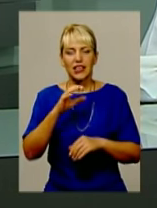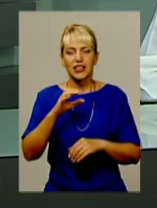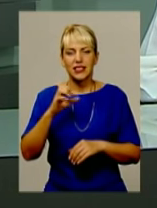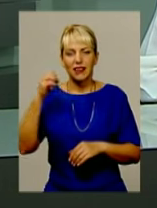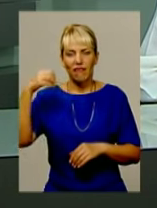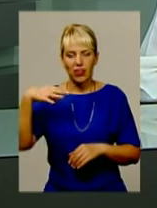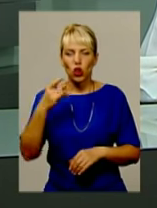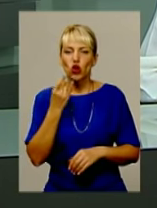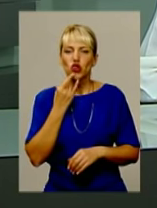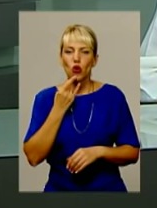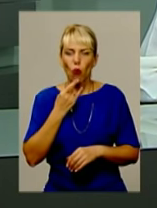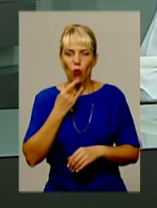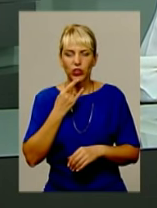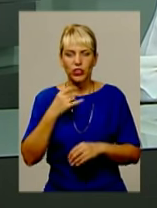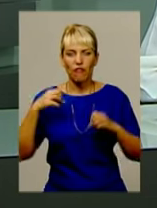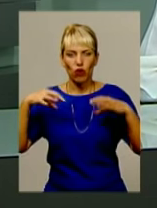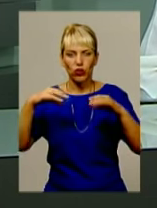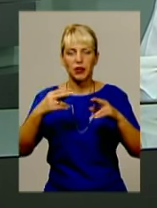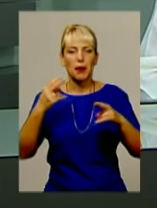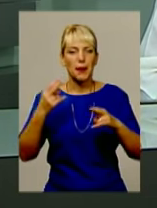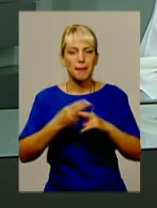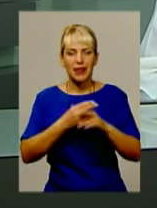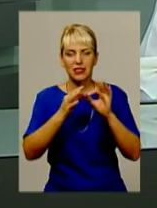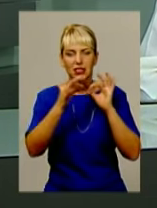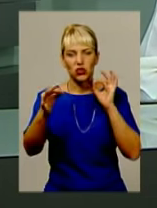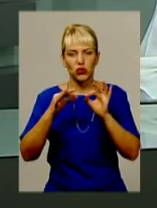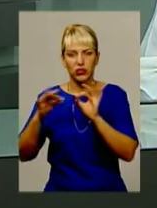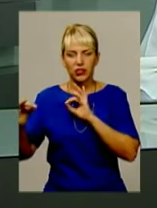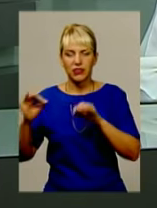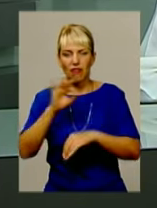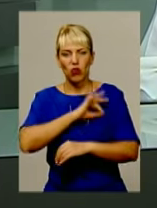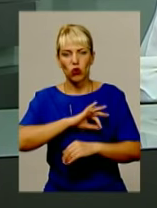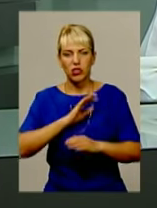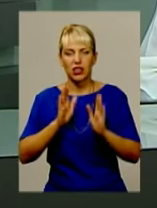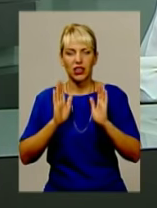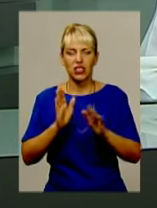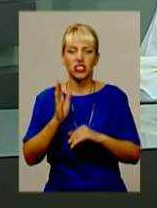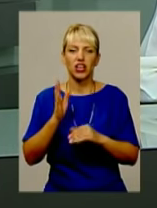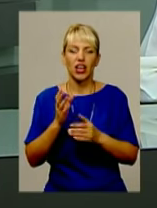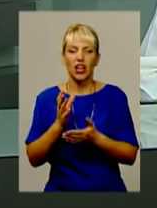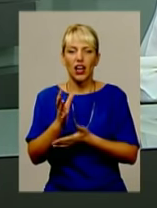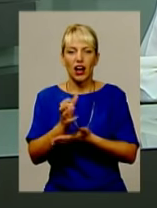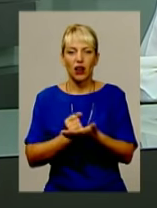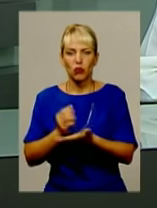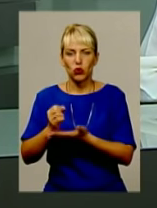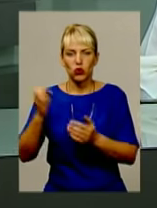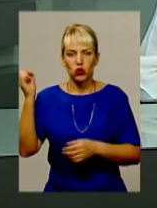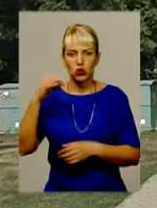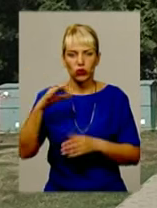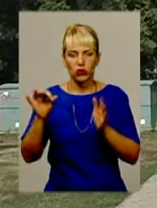основі фотоелектричних панелей, тобто без жодних дротів і з використанням лише акумульованої сонячної енергії.